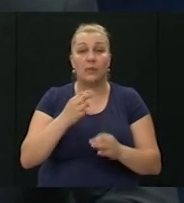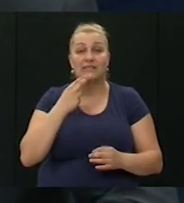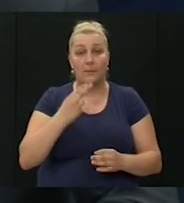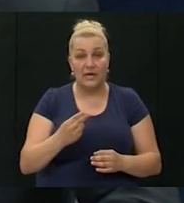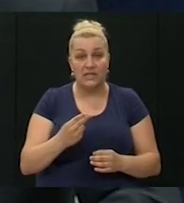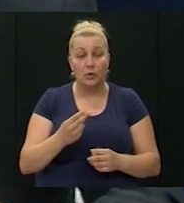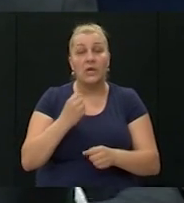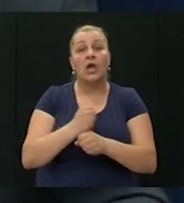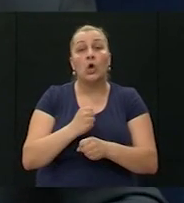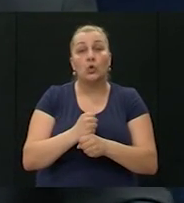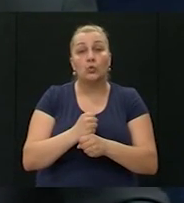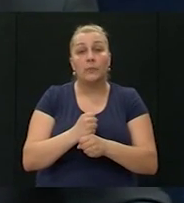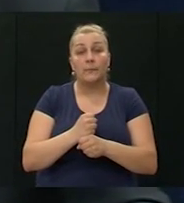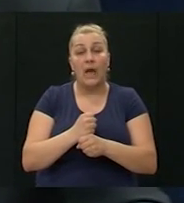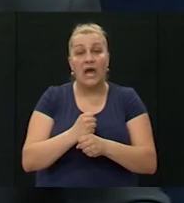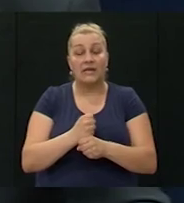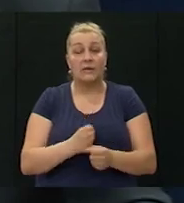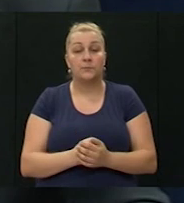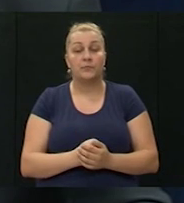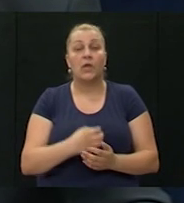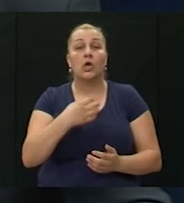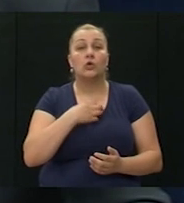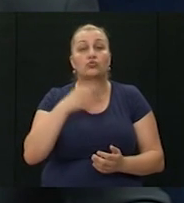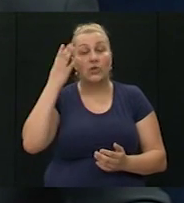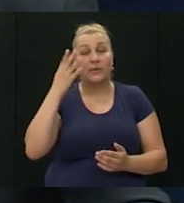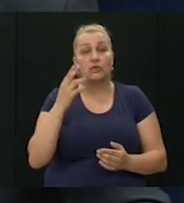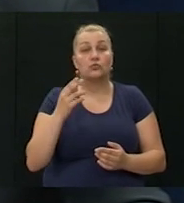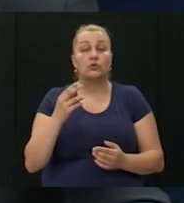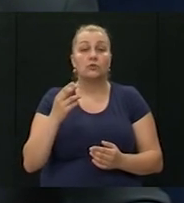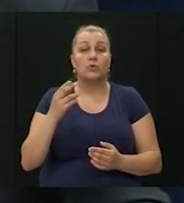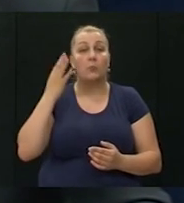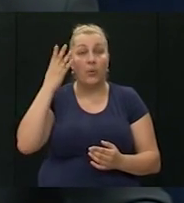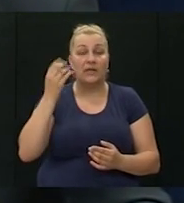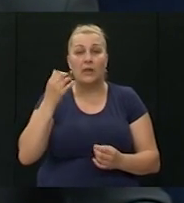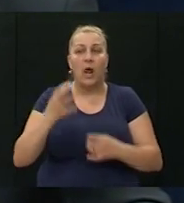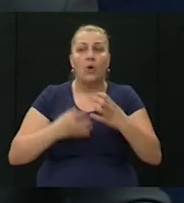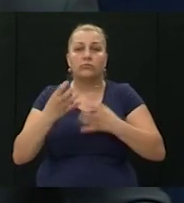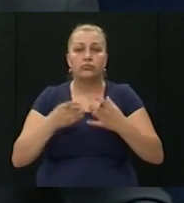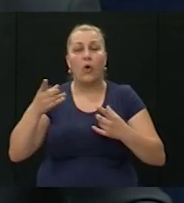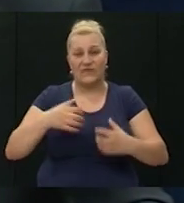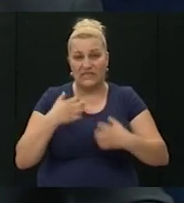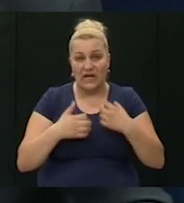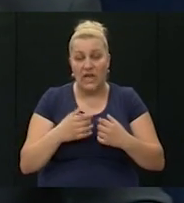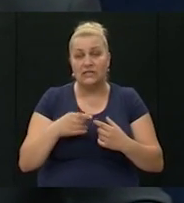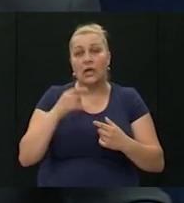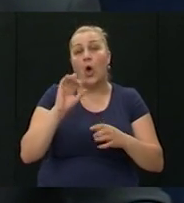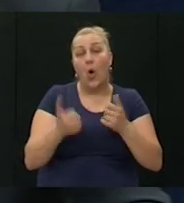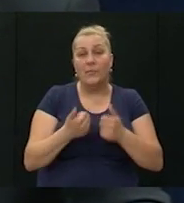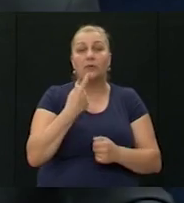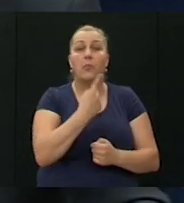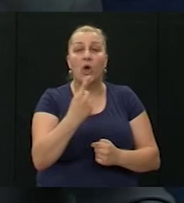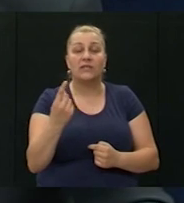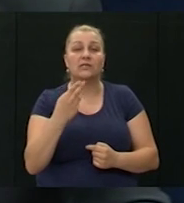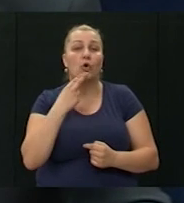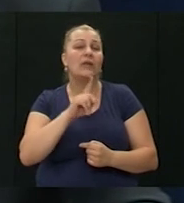u Gruborima opet su se duše brižnici pobrinili da malo uskovitaju te strasti opet pojedincima